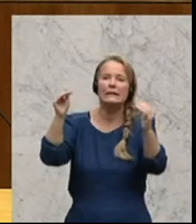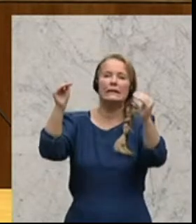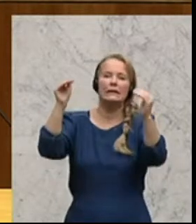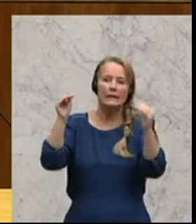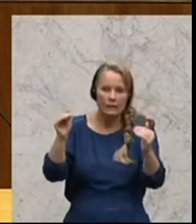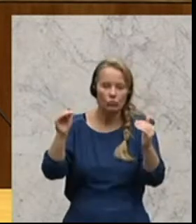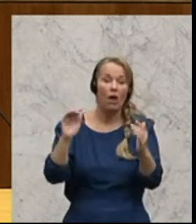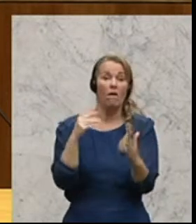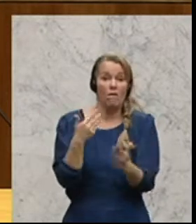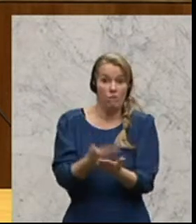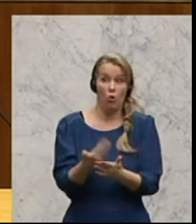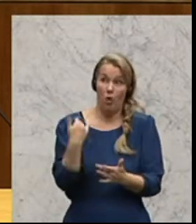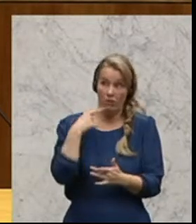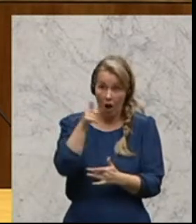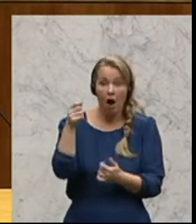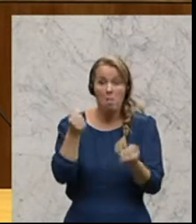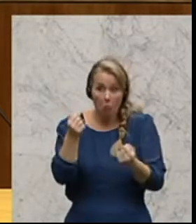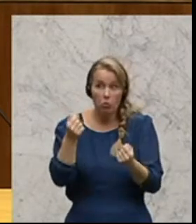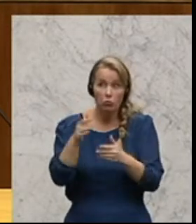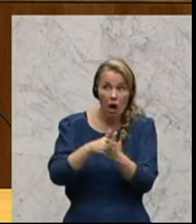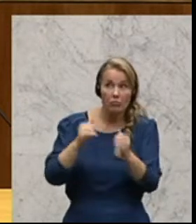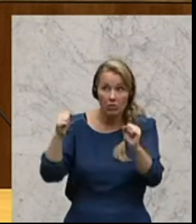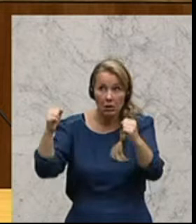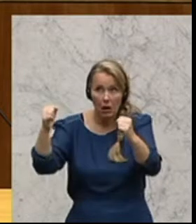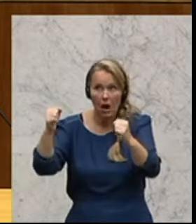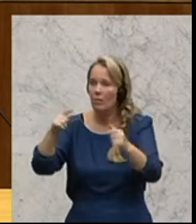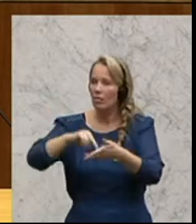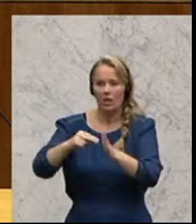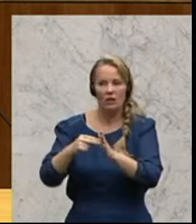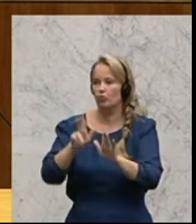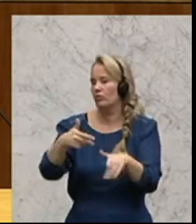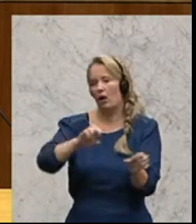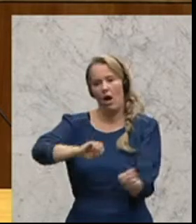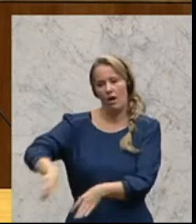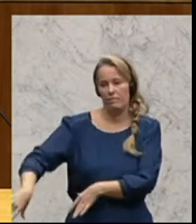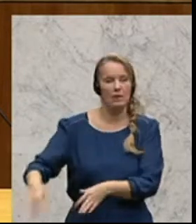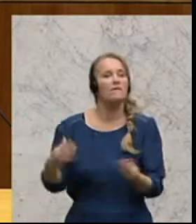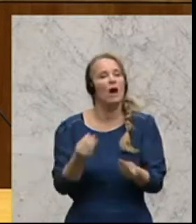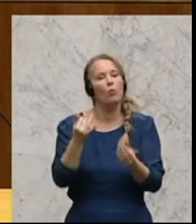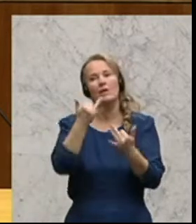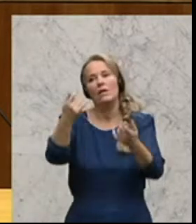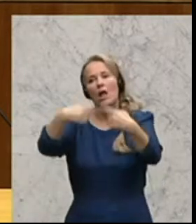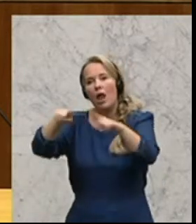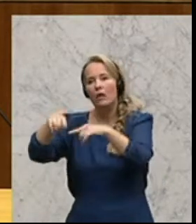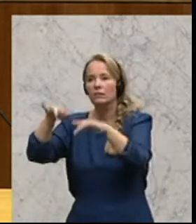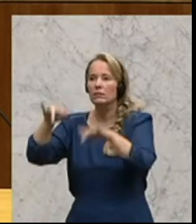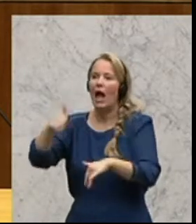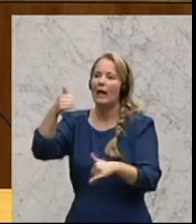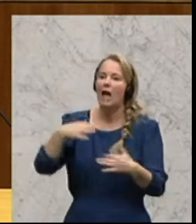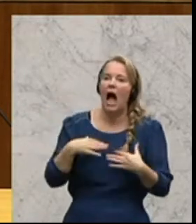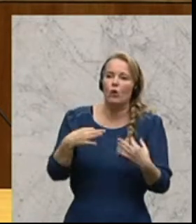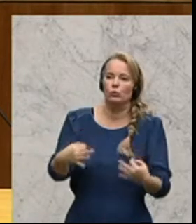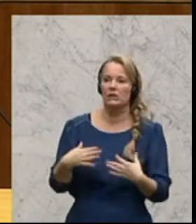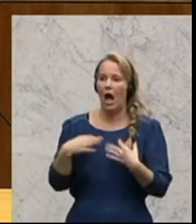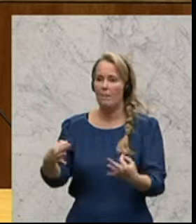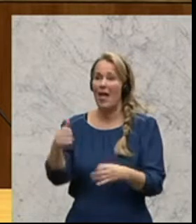Dieser Vorschlag wurde ursprünglich politisch akkordiert und auf der technischen Ebene wieder verworfen, weil jedes Land hatte mindestens eine Ausnahme und wenn man